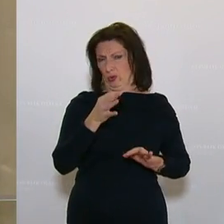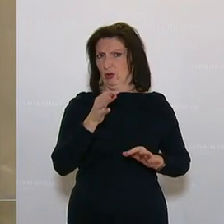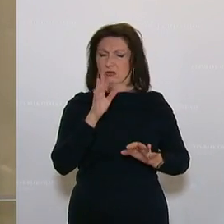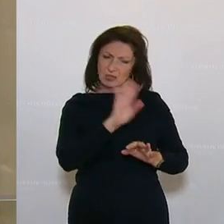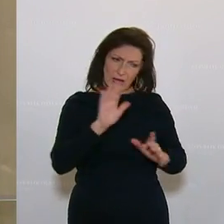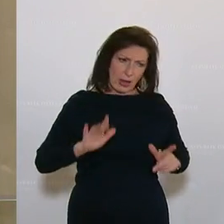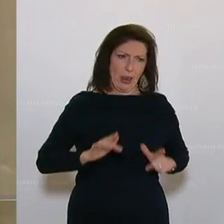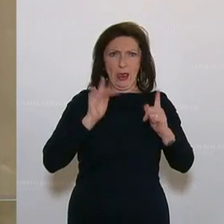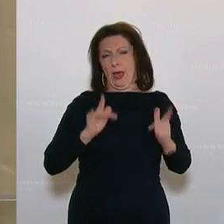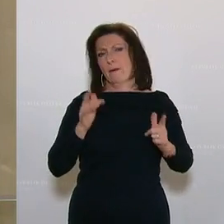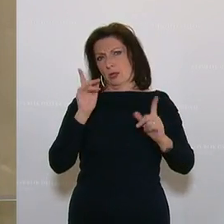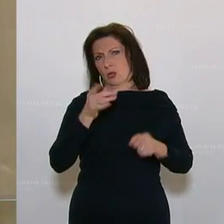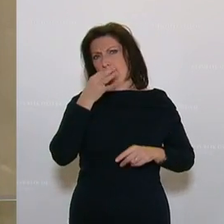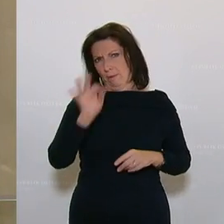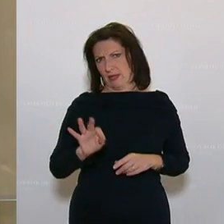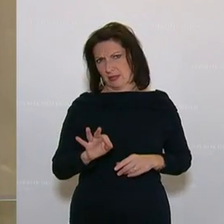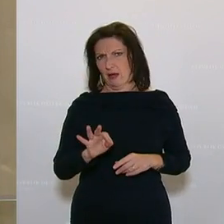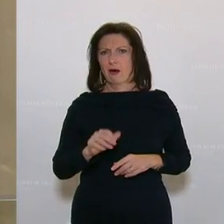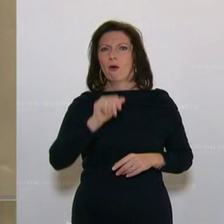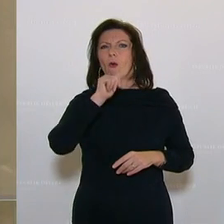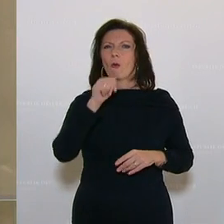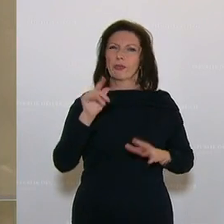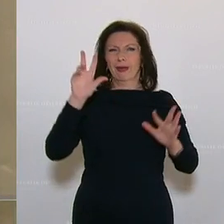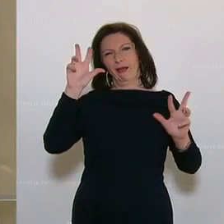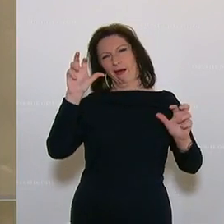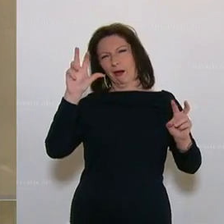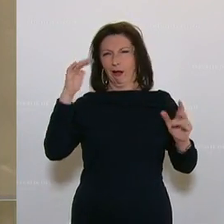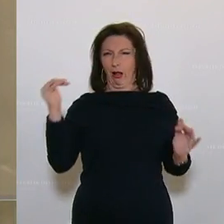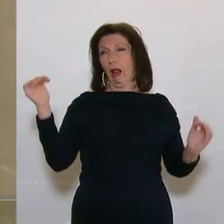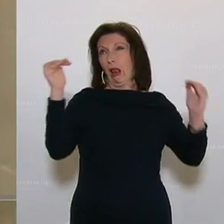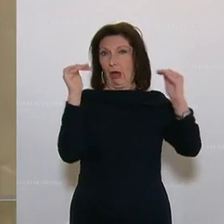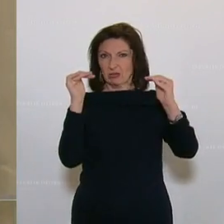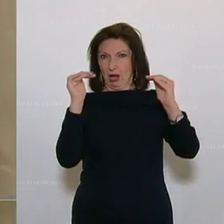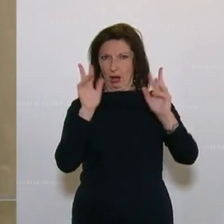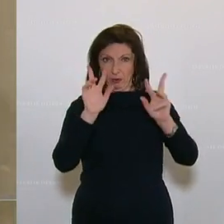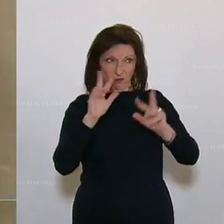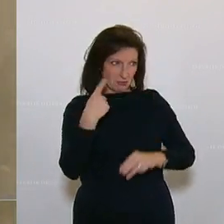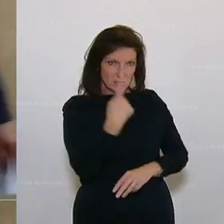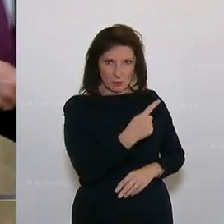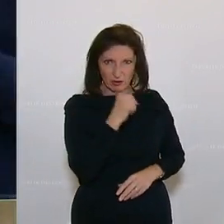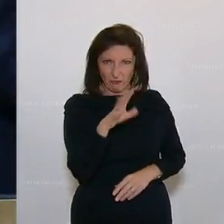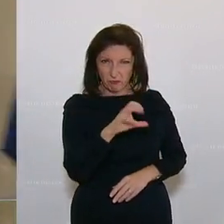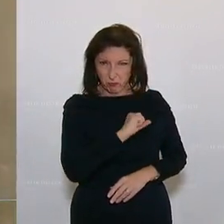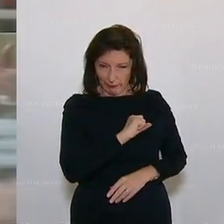ihren Lebensbedingungen und dass wir nicht eine scheinbare Gleichstellung machen, von der Sie nichts haben. Herzlichen Dank.